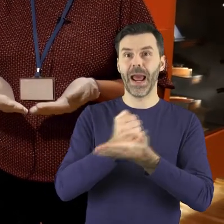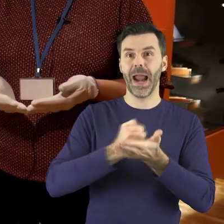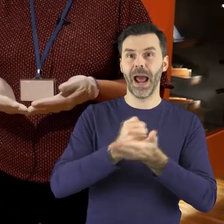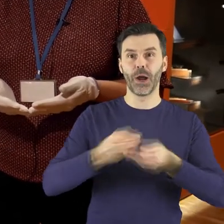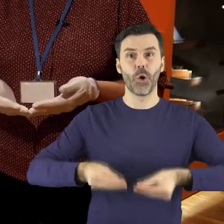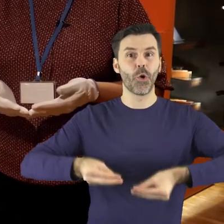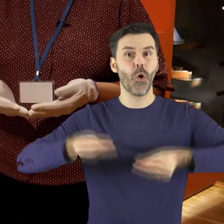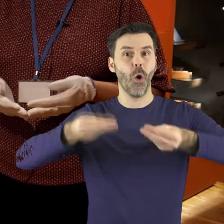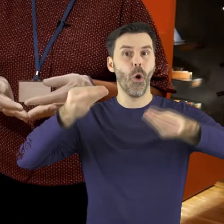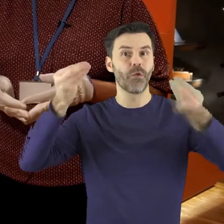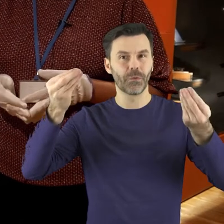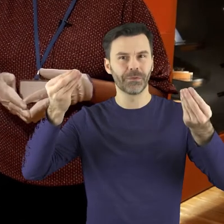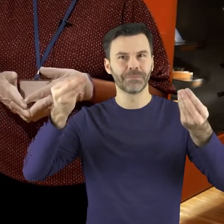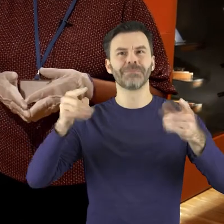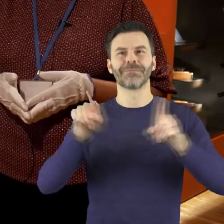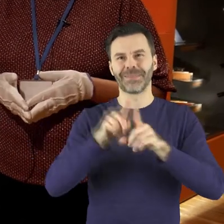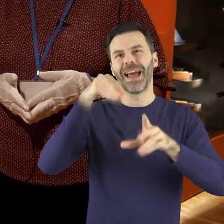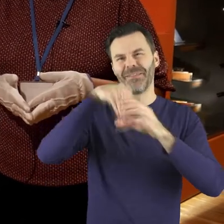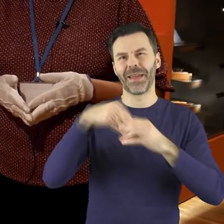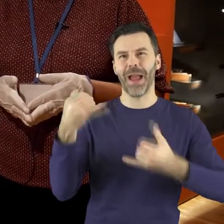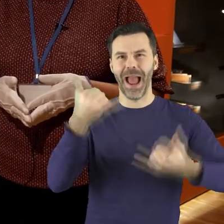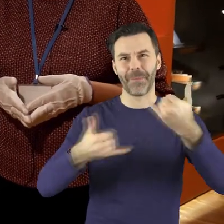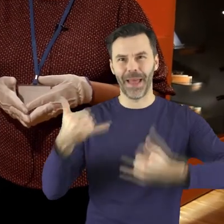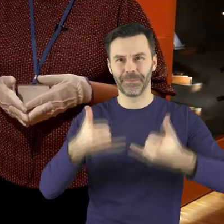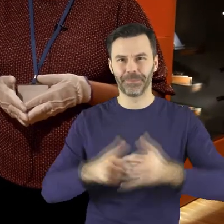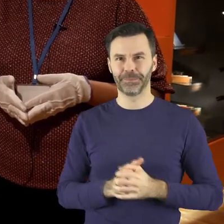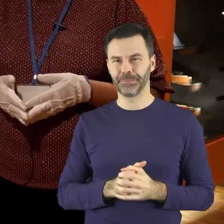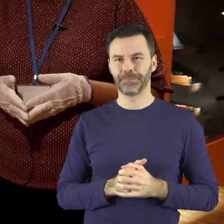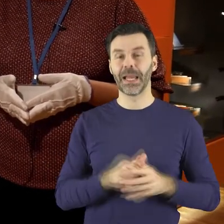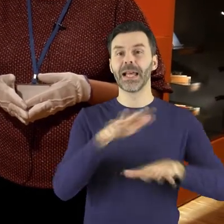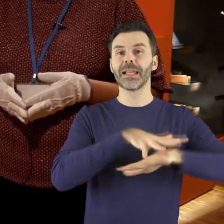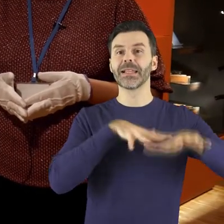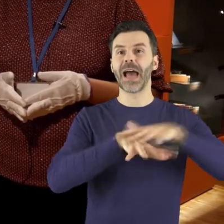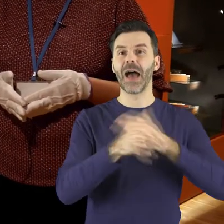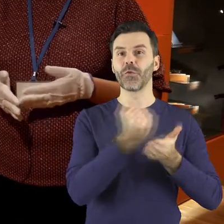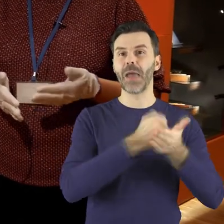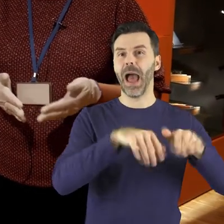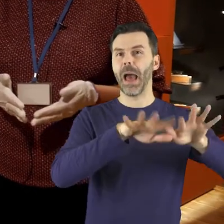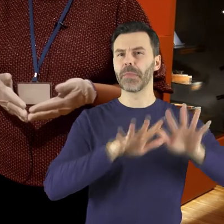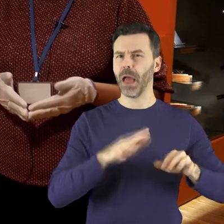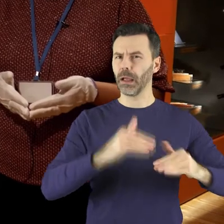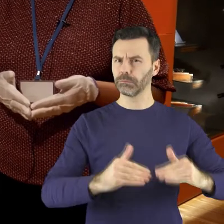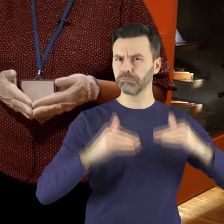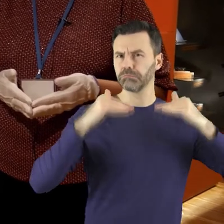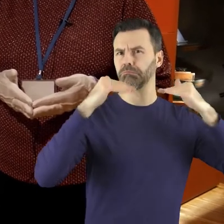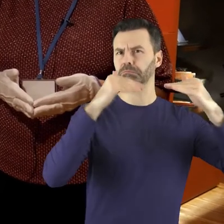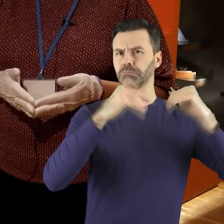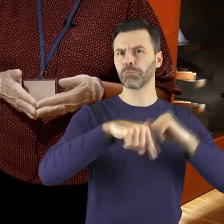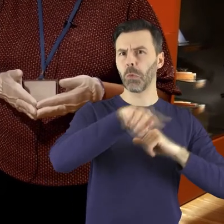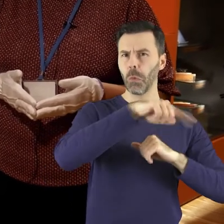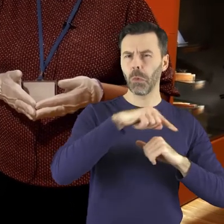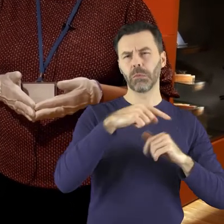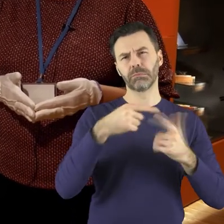przemyśle farmaceutycznym, w którym wykorzystywana była wiedza chemiczna. Zawód aptekarza był zawodem prestiżowym. Aptekarze bardzo